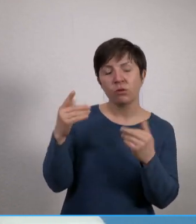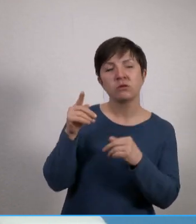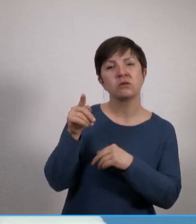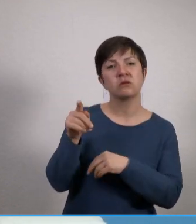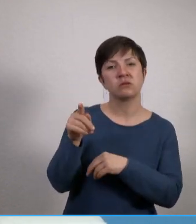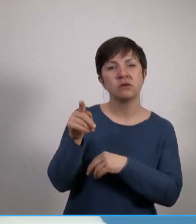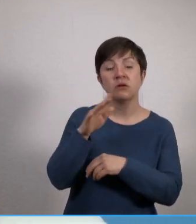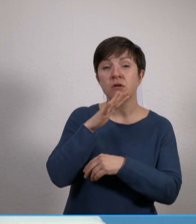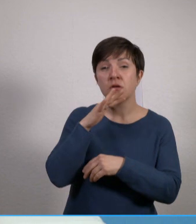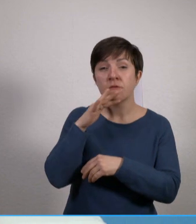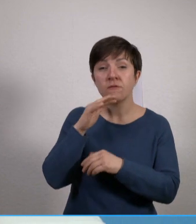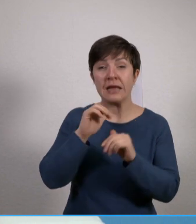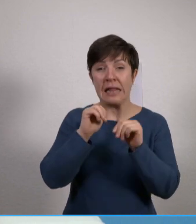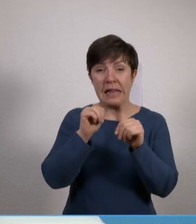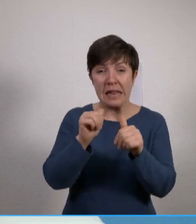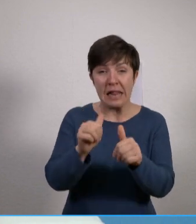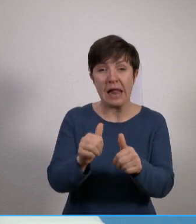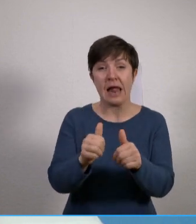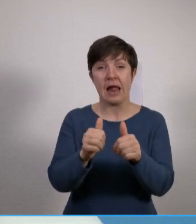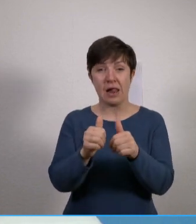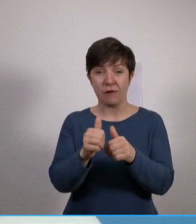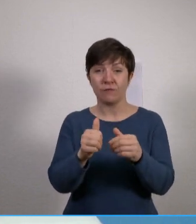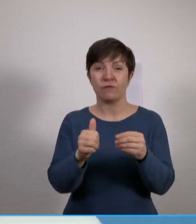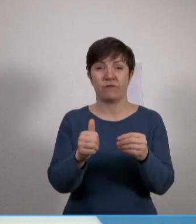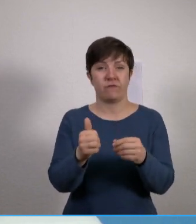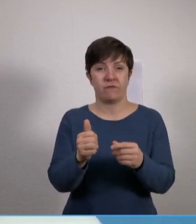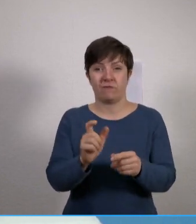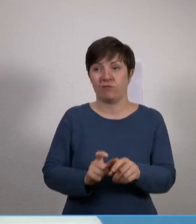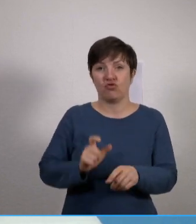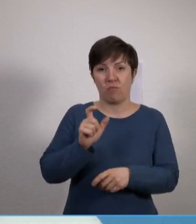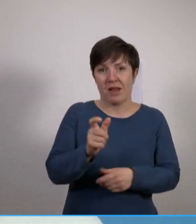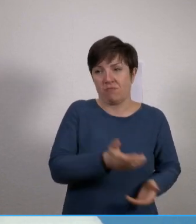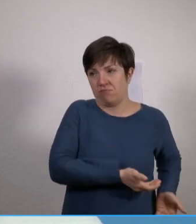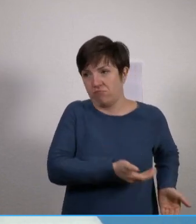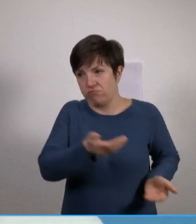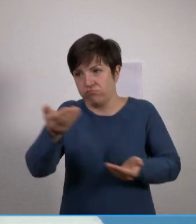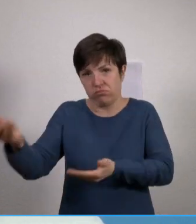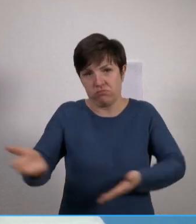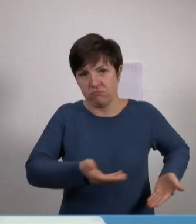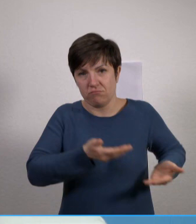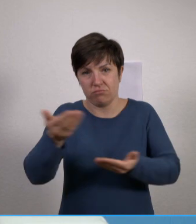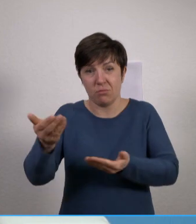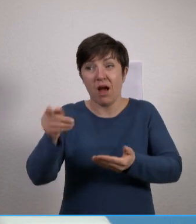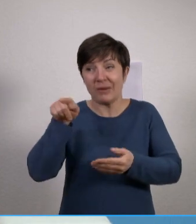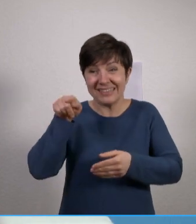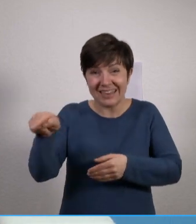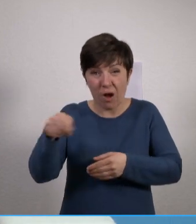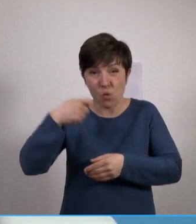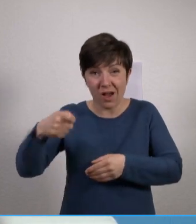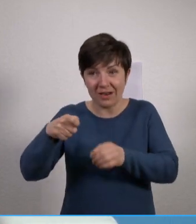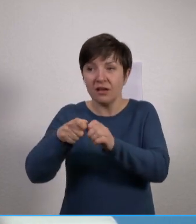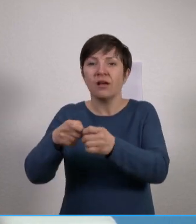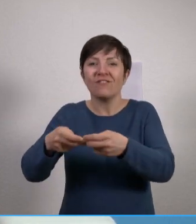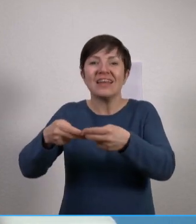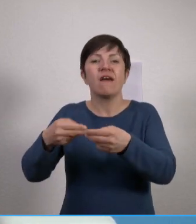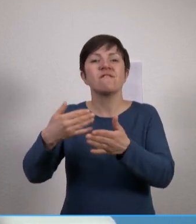massenhaft Hilfsgüter in der Ukraine angekommen sind. Das Problem ist nach wie vor der Weitertransport dann in die unkämpften